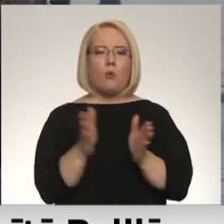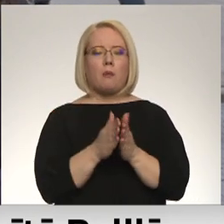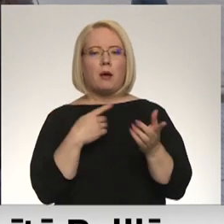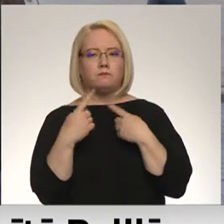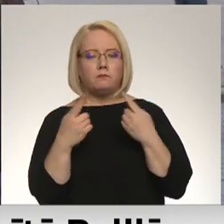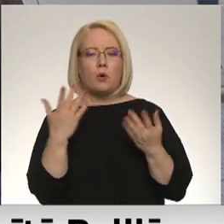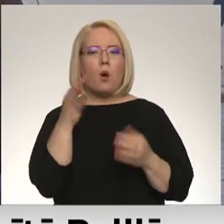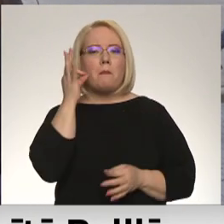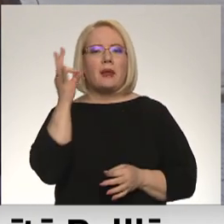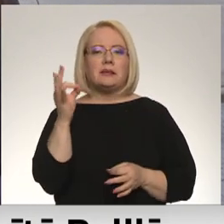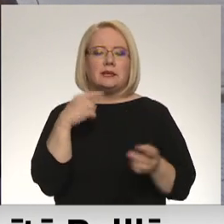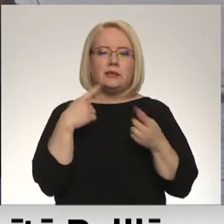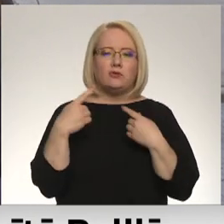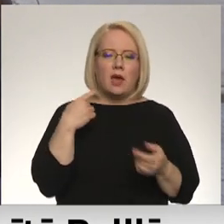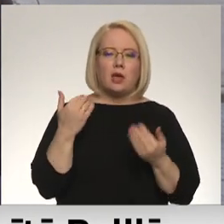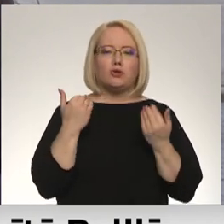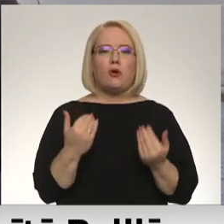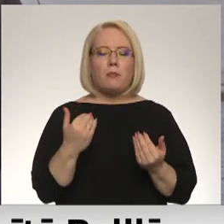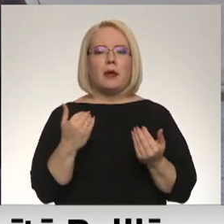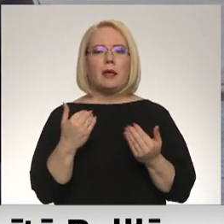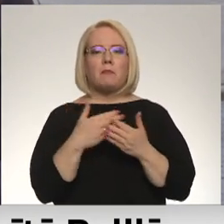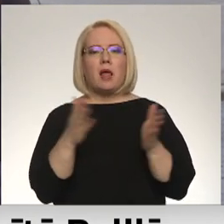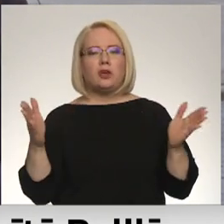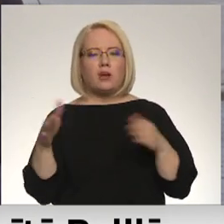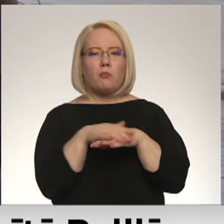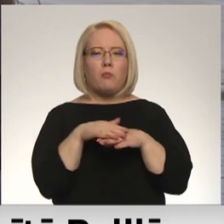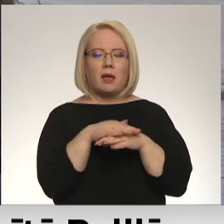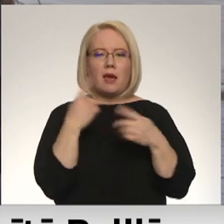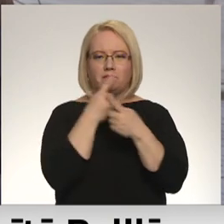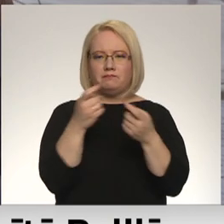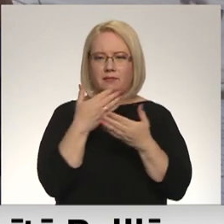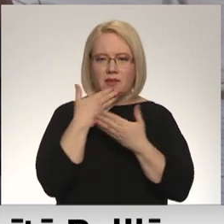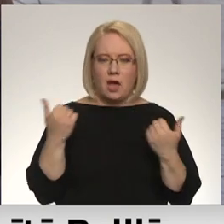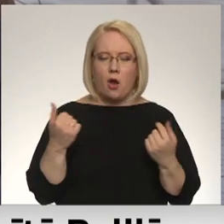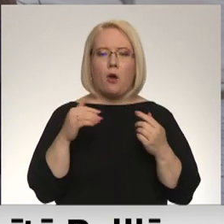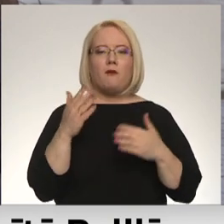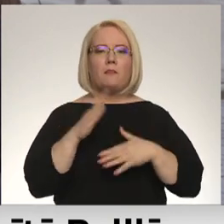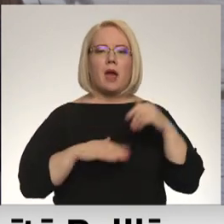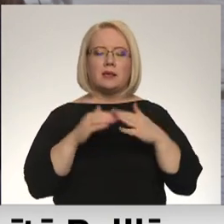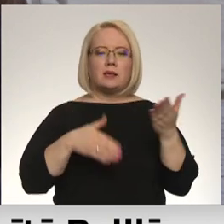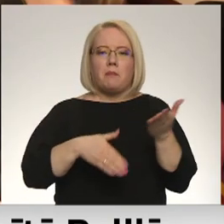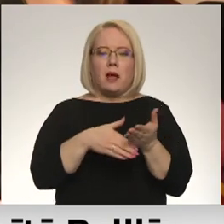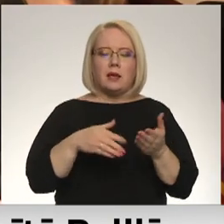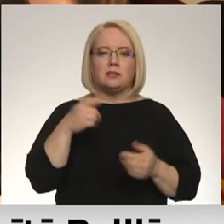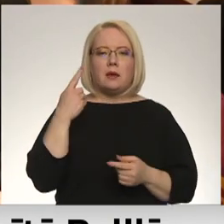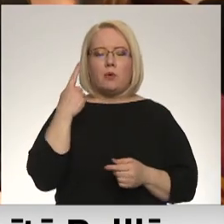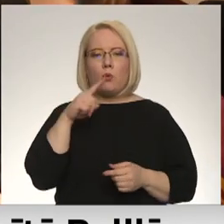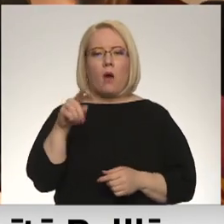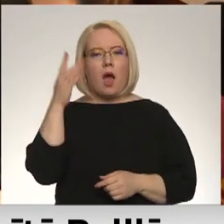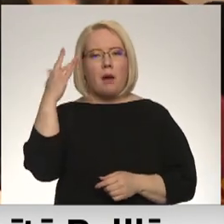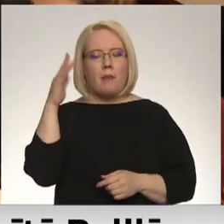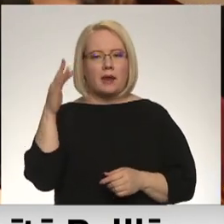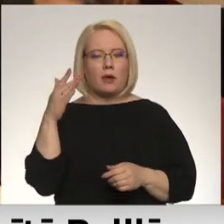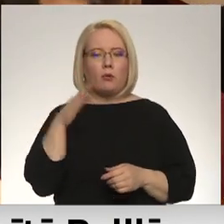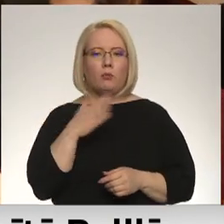precīzi viņi ir izrunājuši. Tas plašākai publikai šobrīd netiek atklāts. Iespējams, arī kāda praktiska palīdzība vēl no Amerikas savienoto valstu puses. Bet katrā